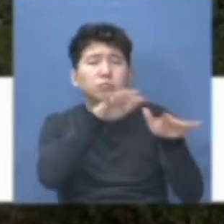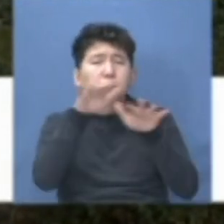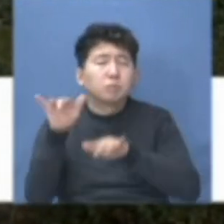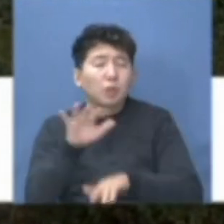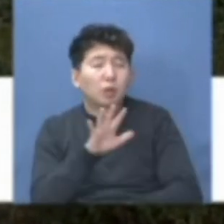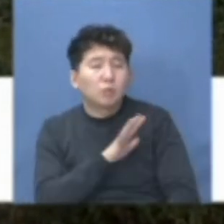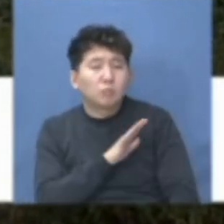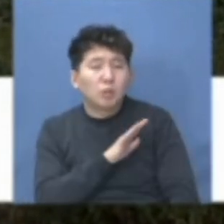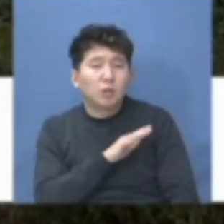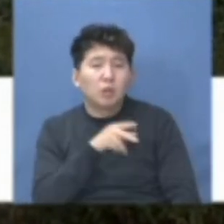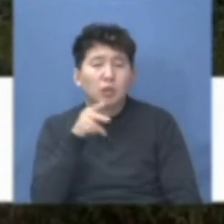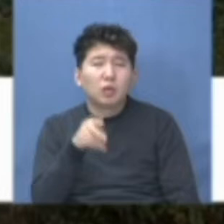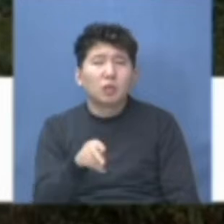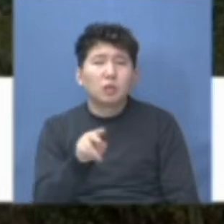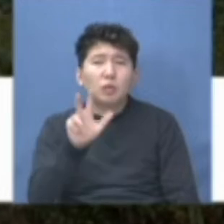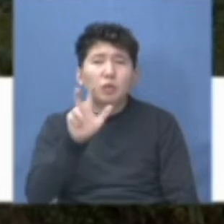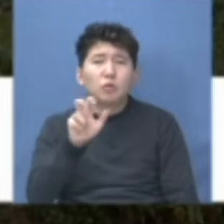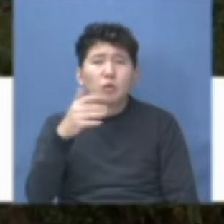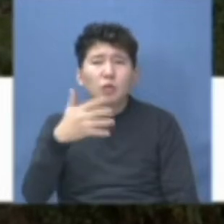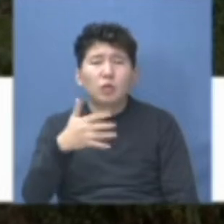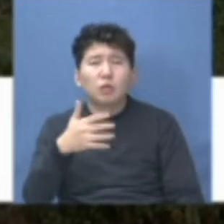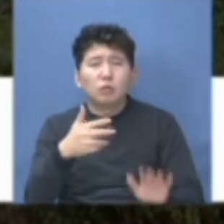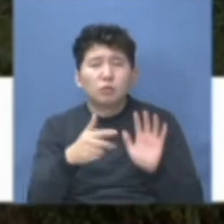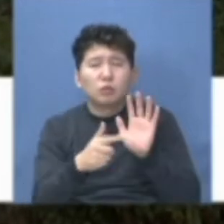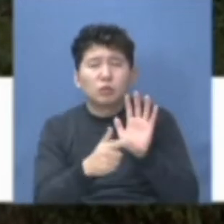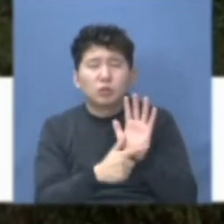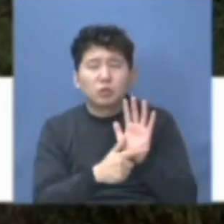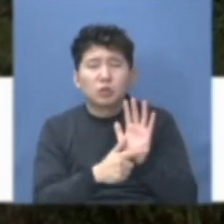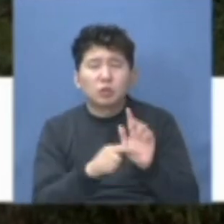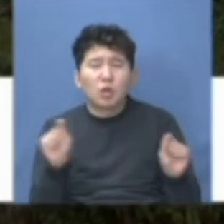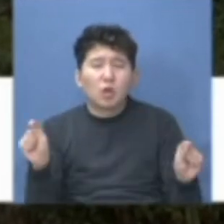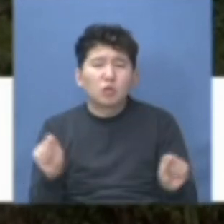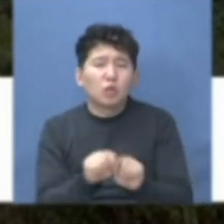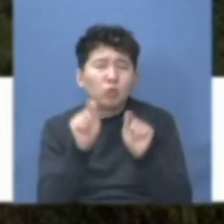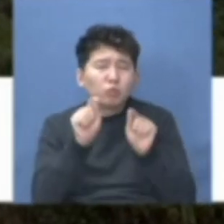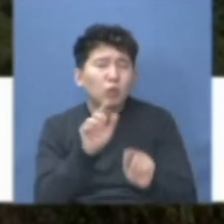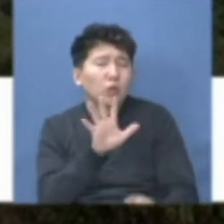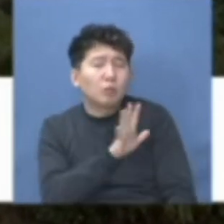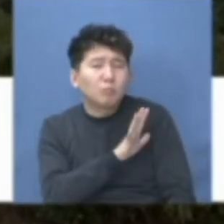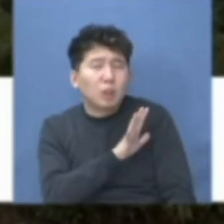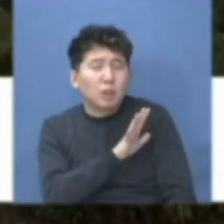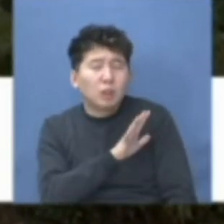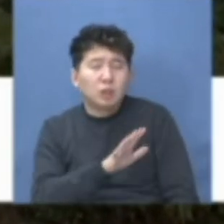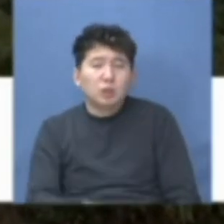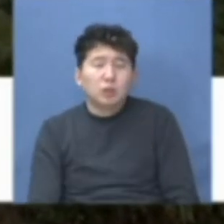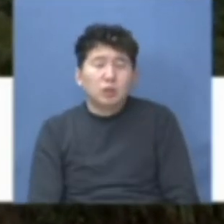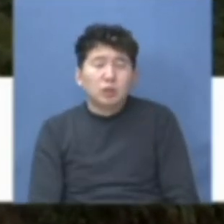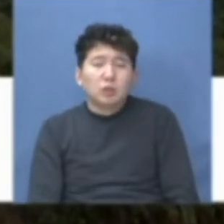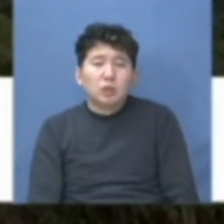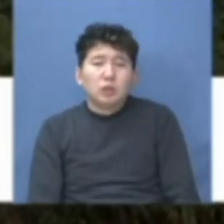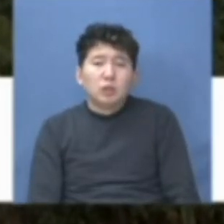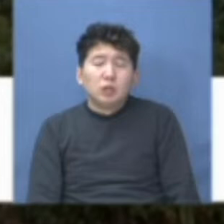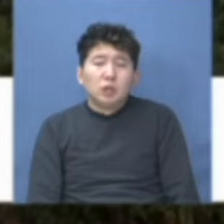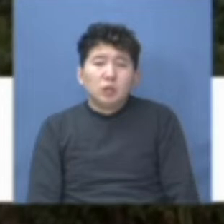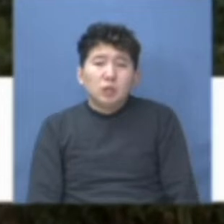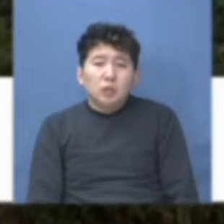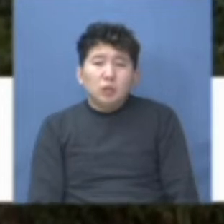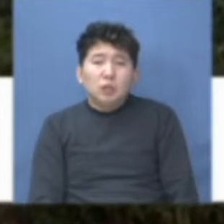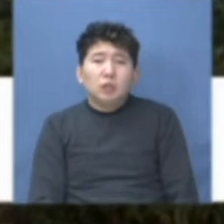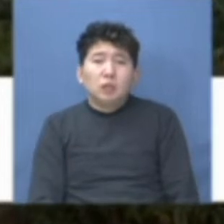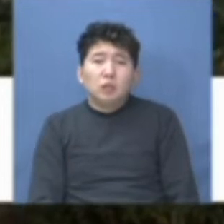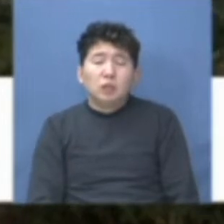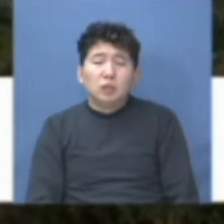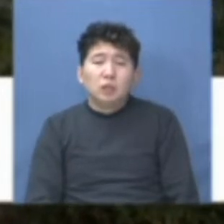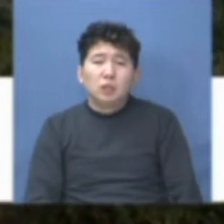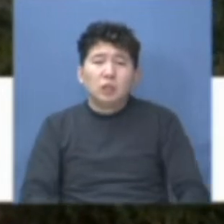Нәтижесінде 2357 бұзушылға анықталды. Әсіресе жеке тұрғының сектарында тұратын әлеметтік осал топ санатында ғазаматтармен